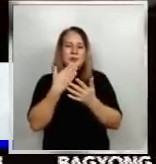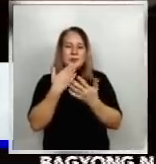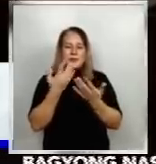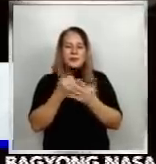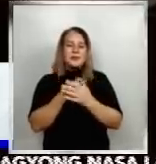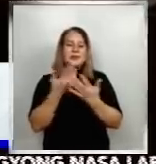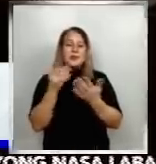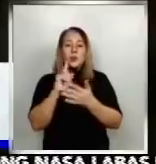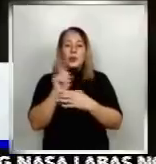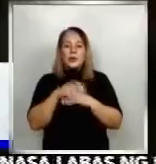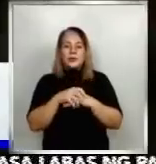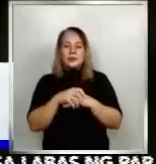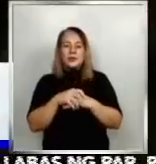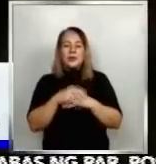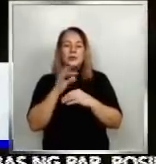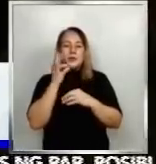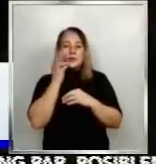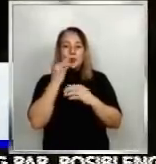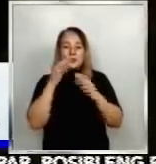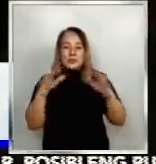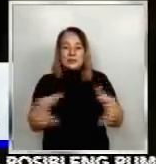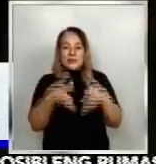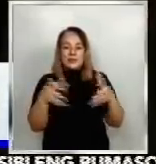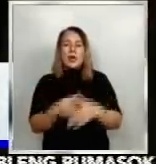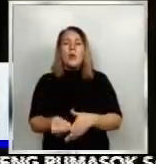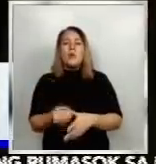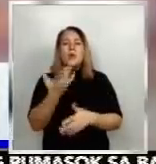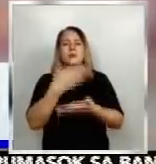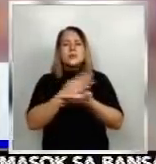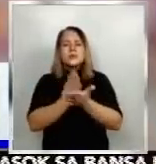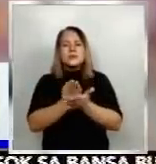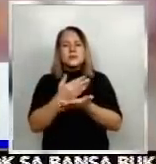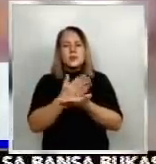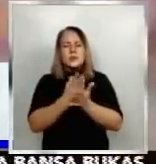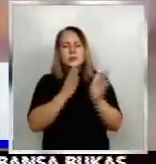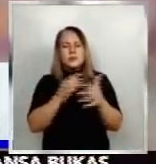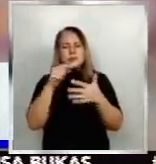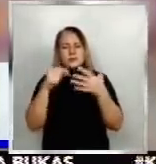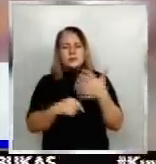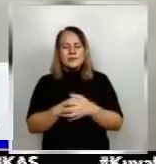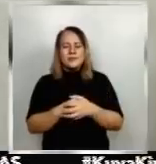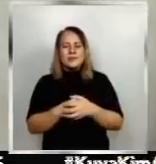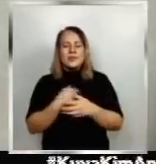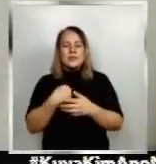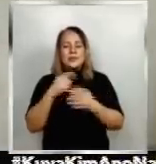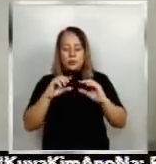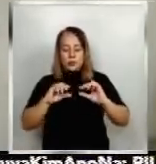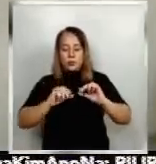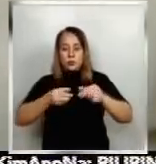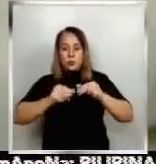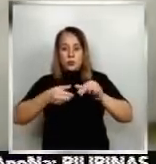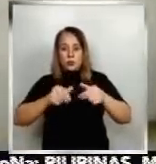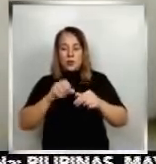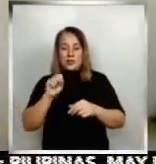yung fruit salad. E magkano naman ang kakailangan ng budget para maihanda ito? Sa Lumpiang Shanghai, kailangan syempre ng giniling na